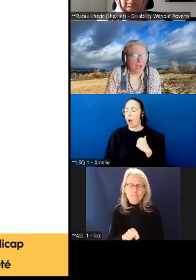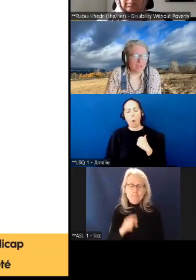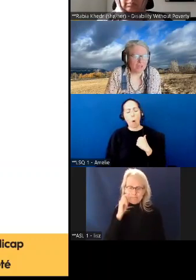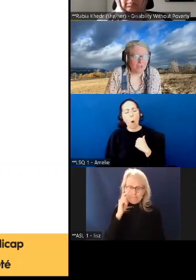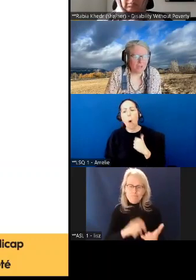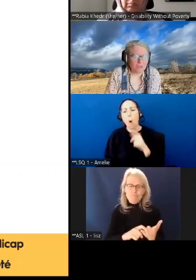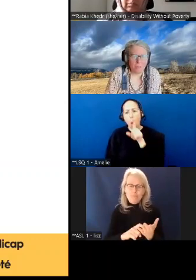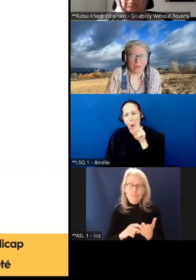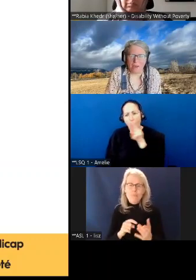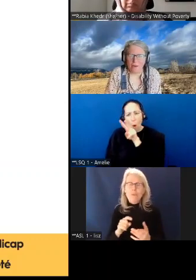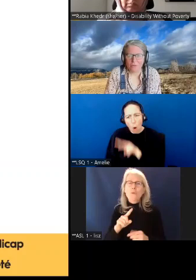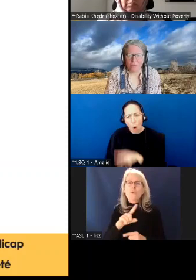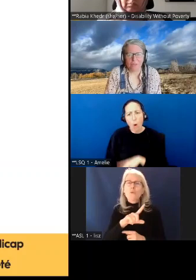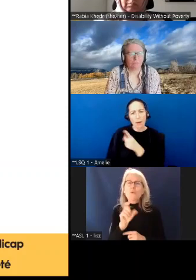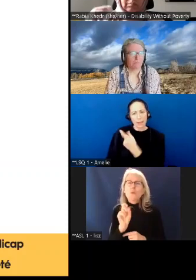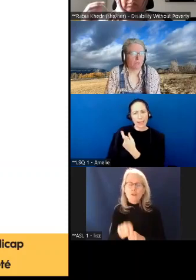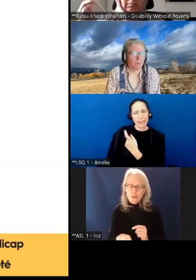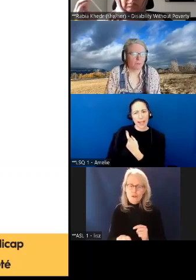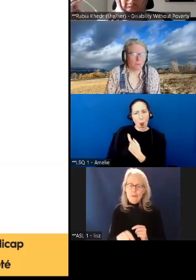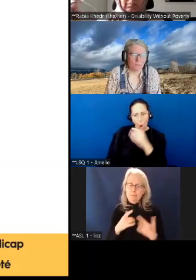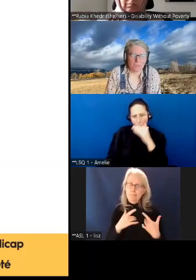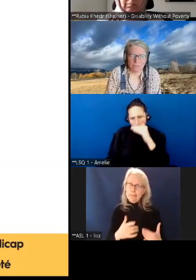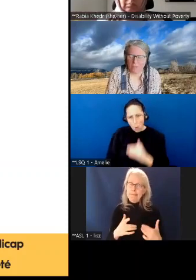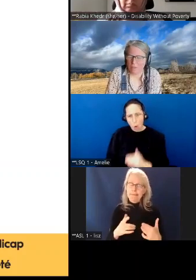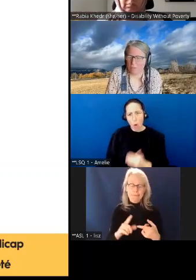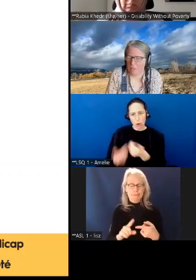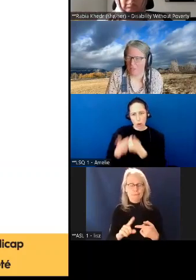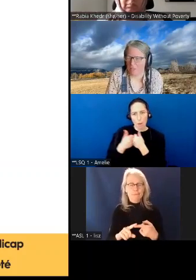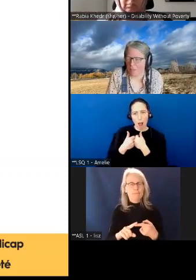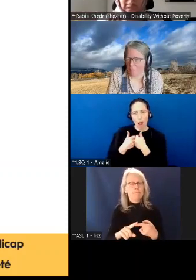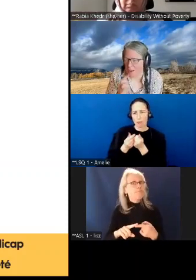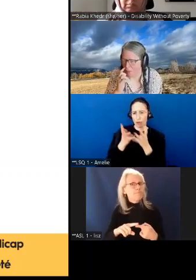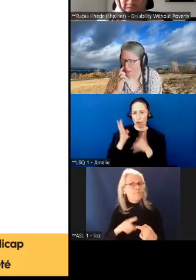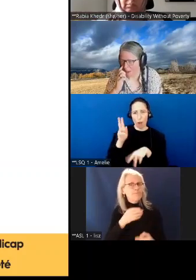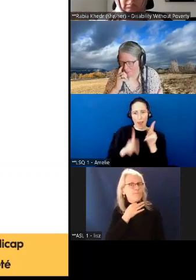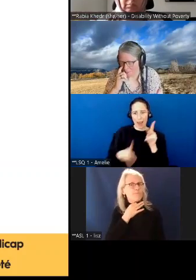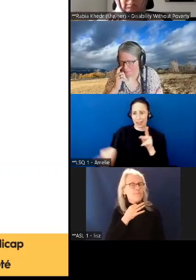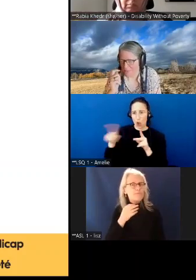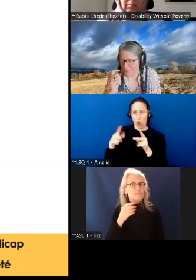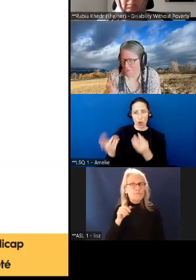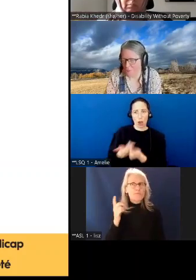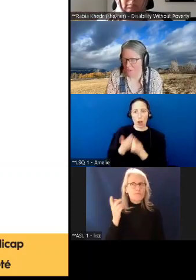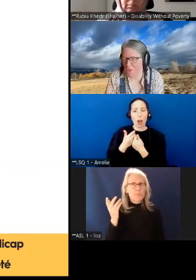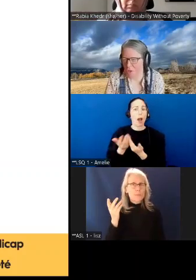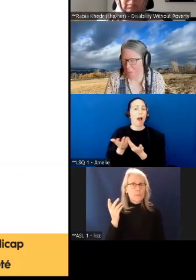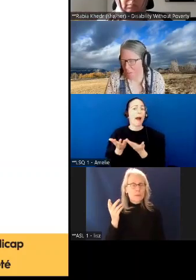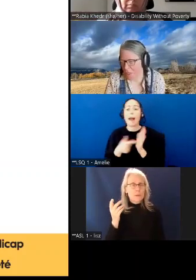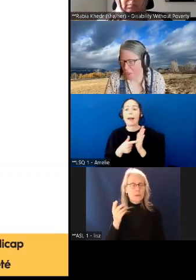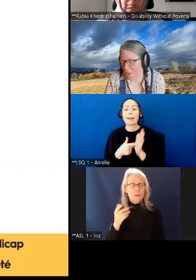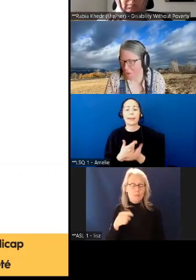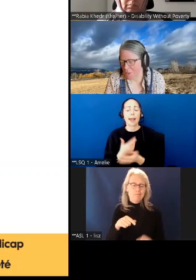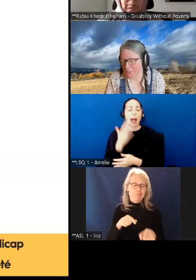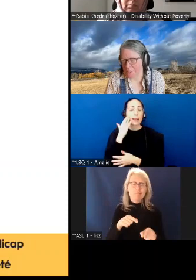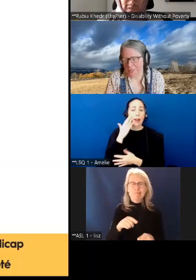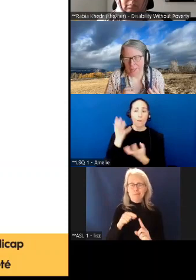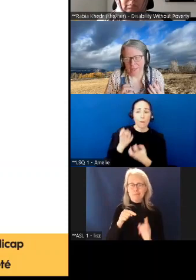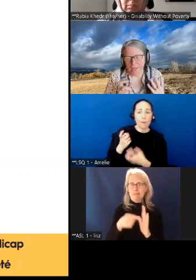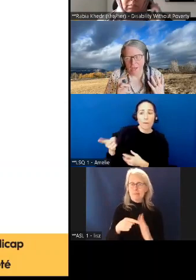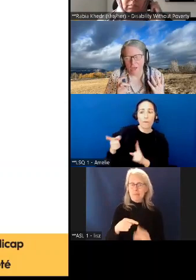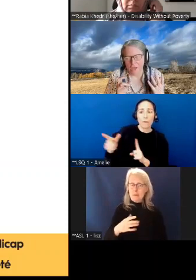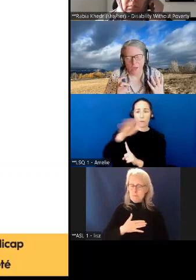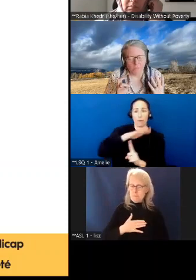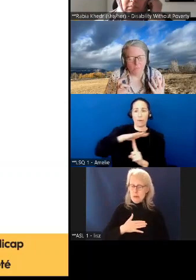les questions qui ont été posées. Plusieurs des gens nous posent des questions à savoir est-ce que ma